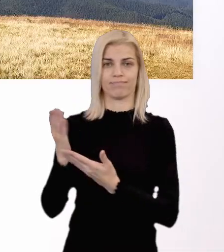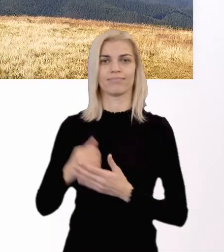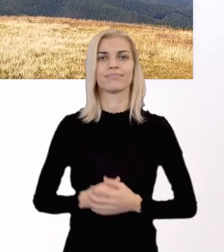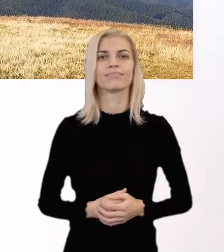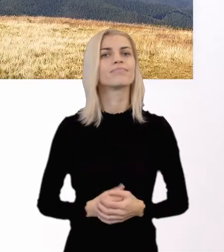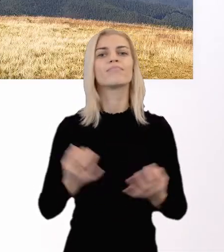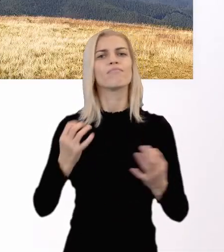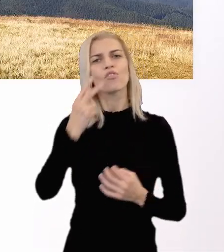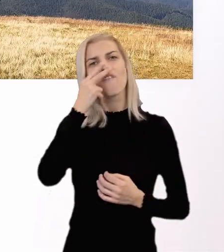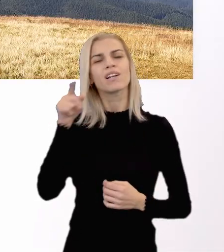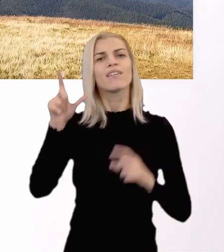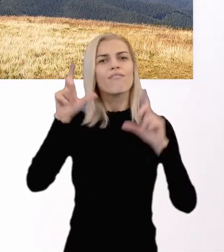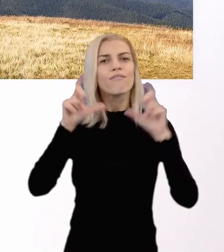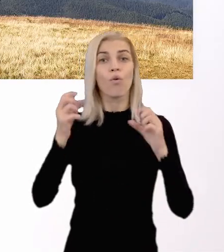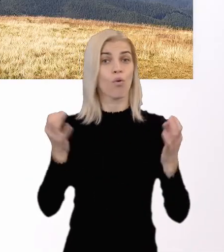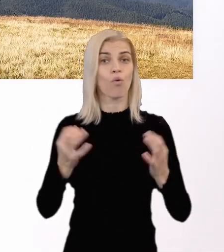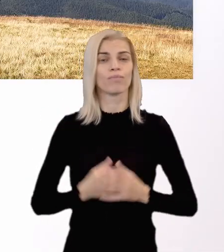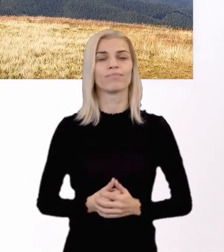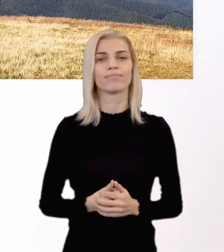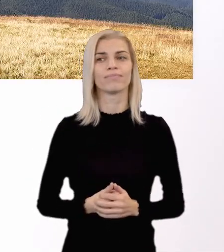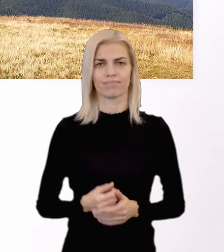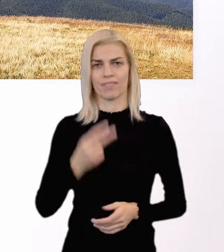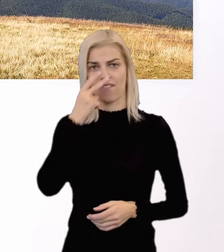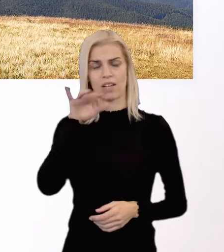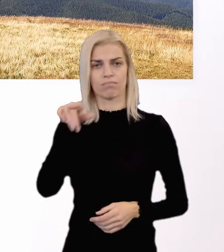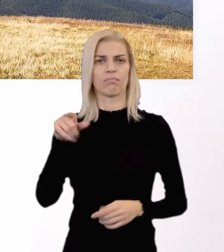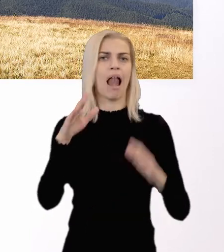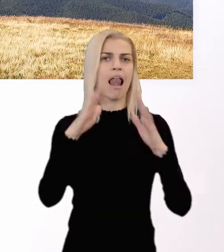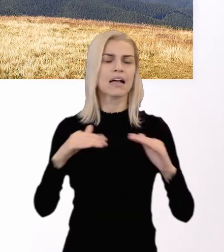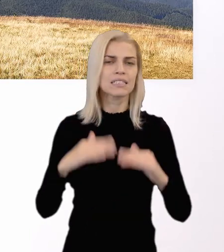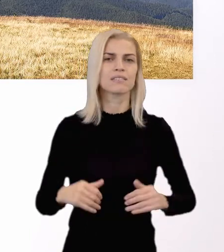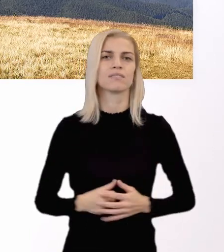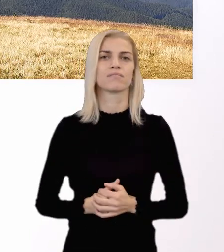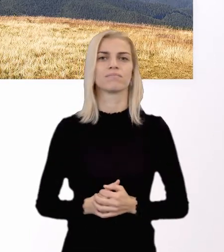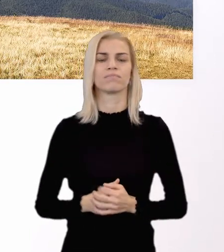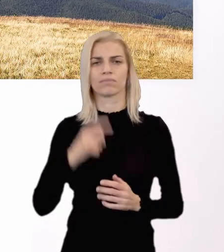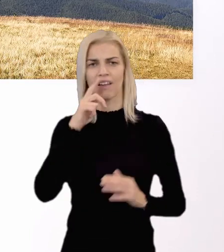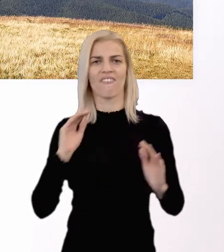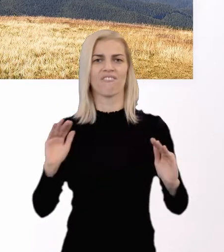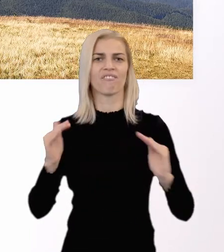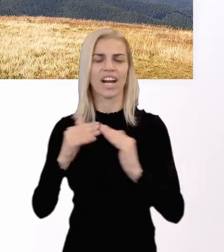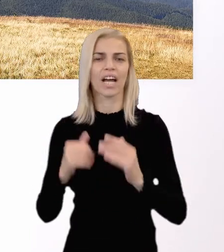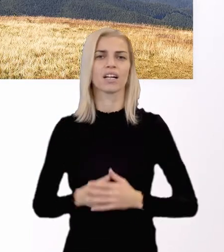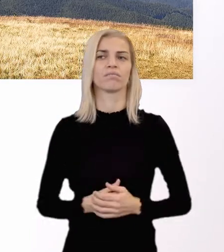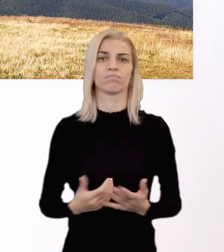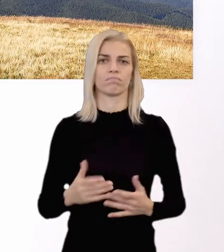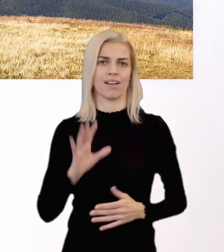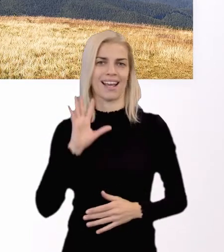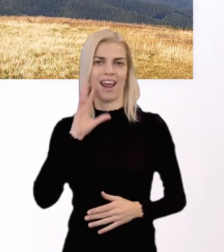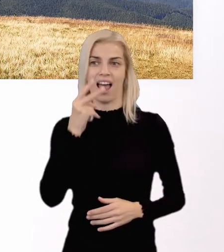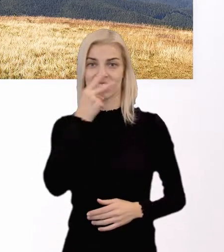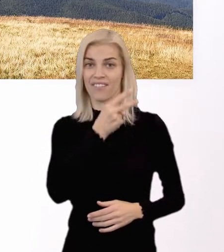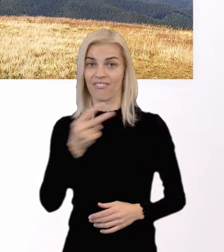Čo vidíte na tej fotografii? Vidíte tam lesy, vidíte tam vrch, vidíte tam nádherný výhľad.